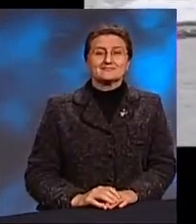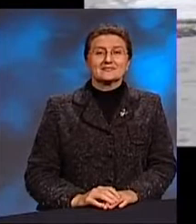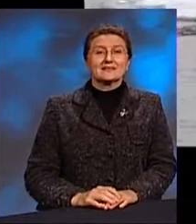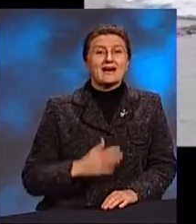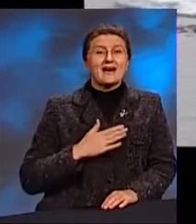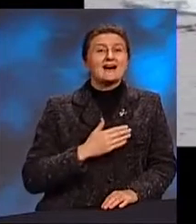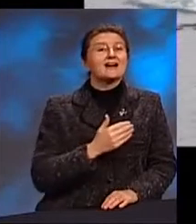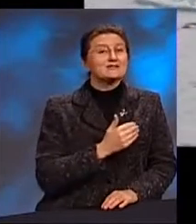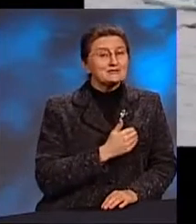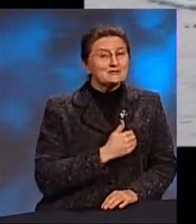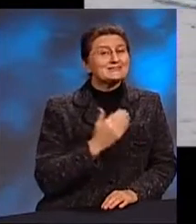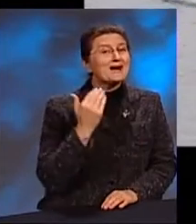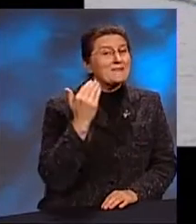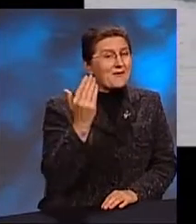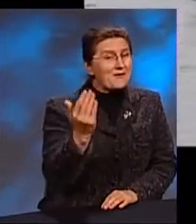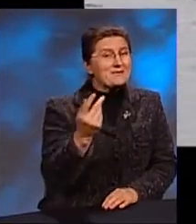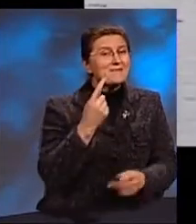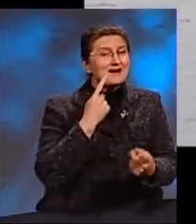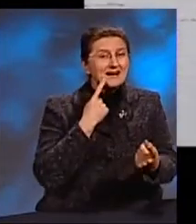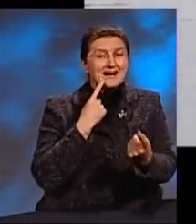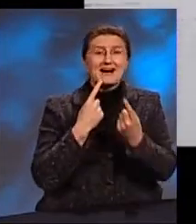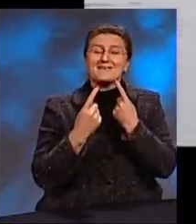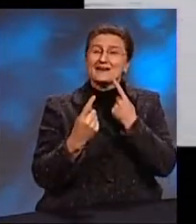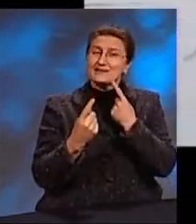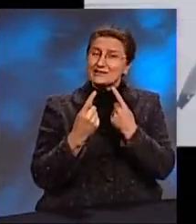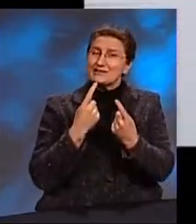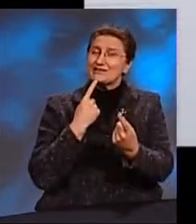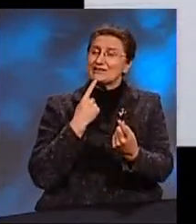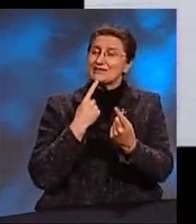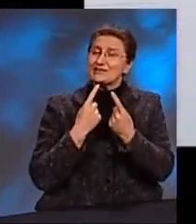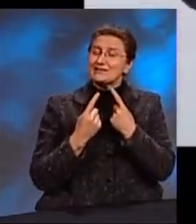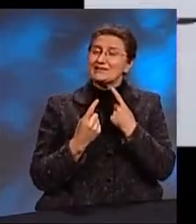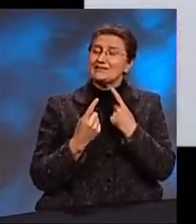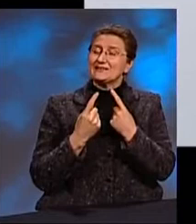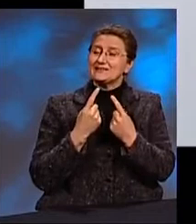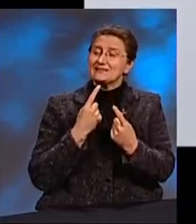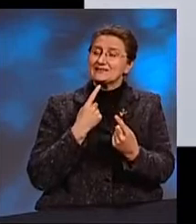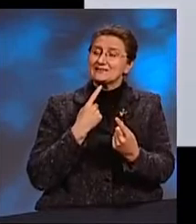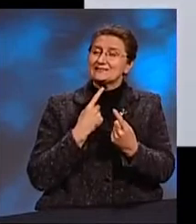Я хочу с тобой поговорить